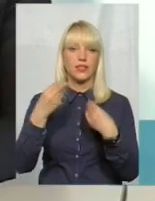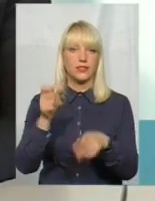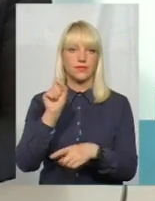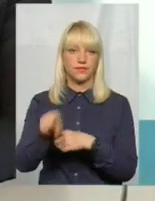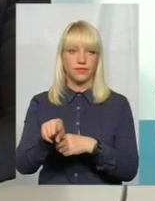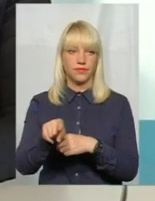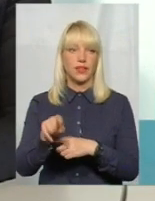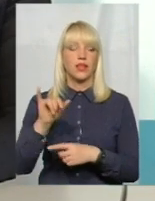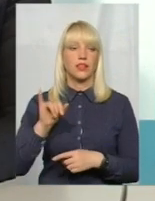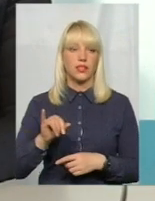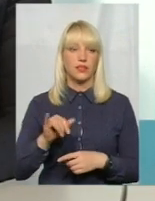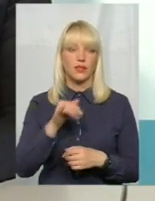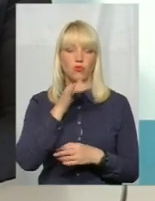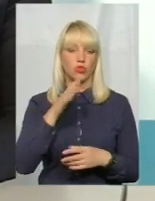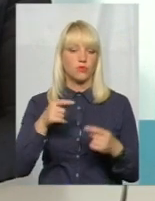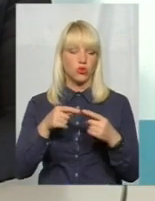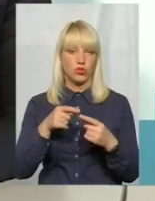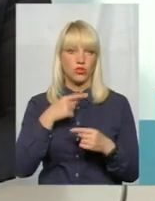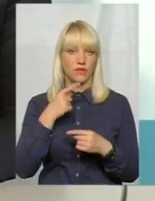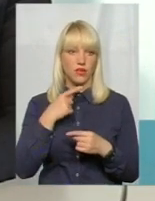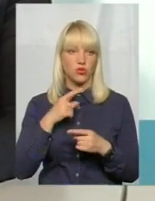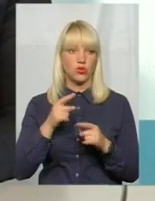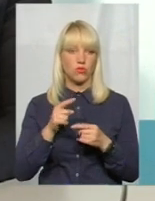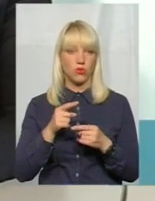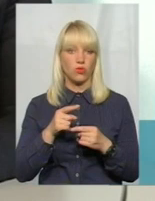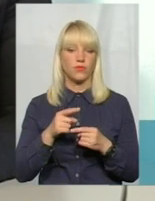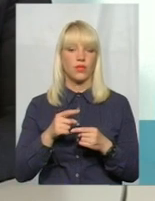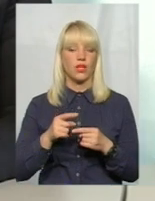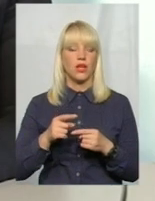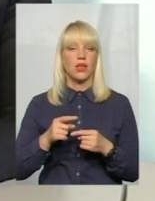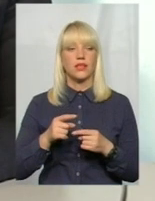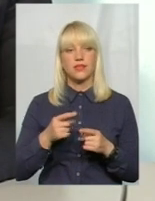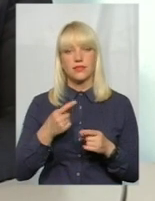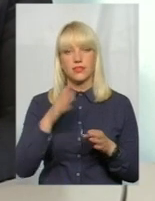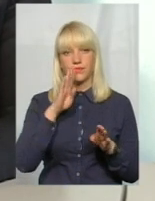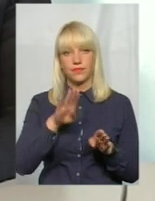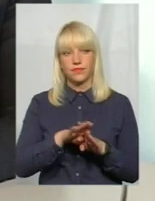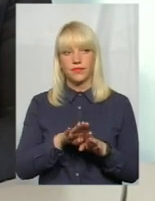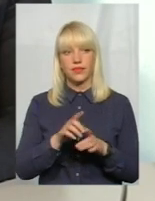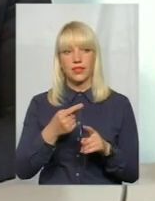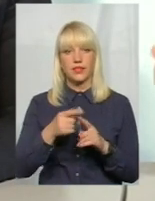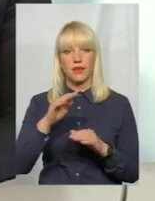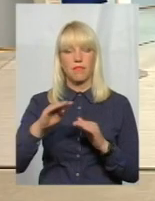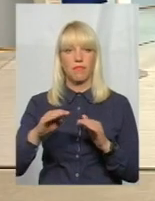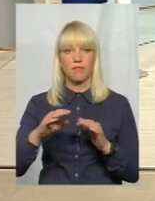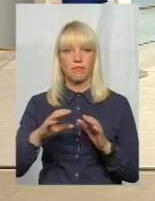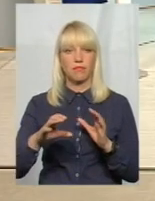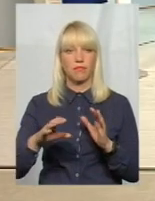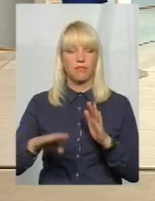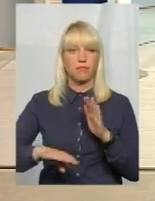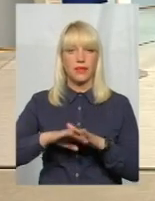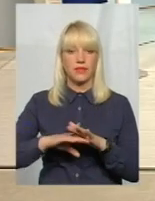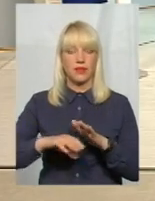ж не можемо стверджувати остаточно. Тому, знову ж таки, це, скоріш за все, це підвибори. Тобто, вже